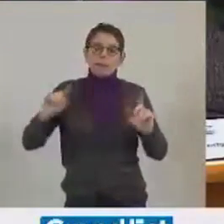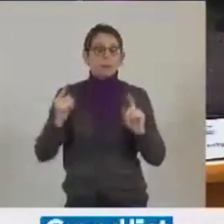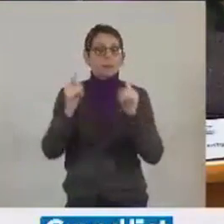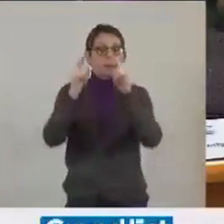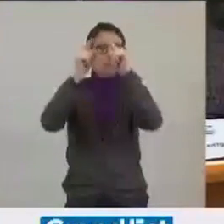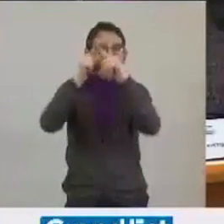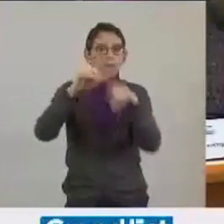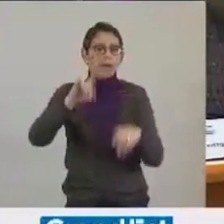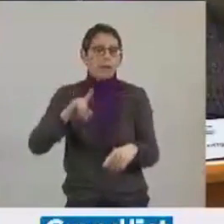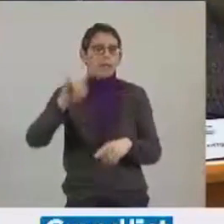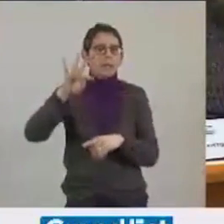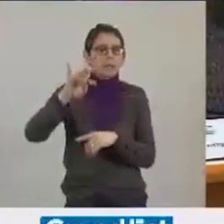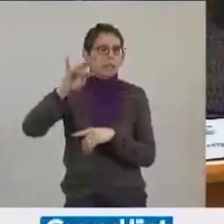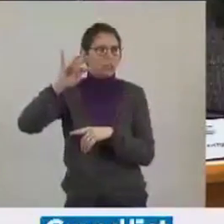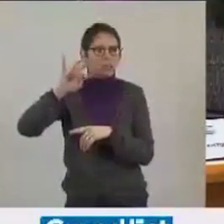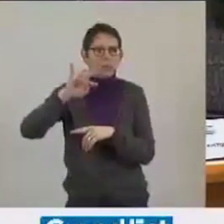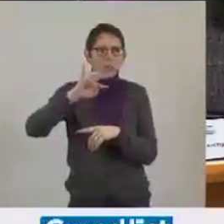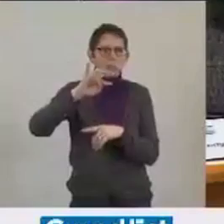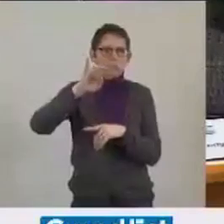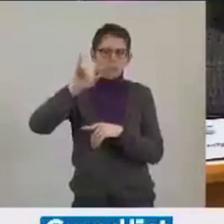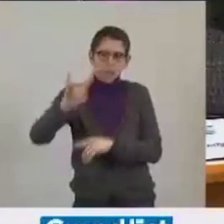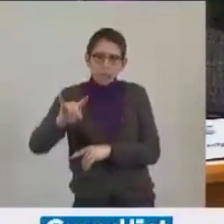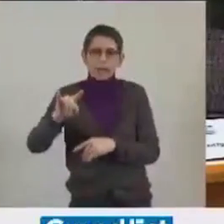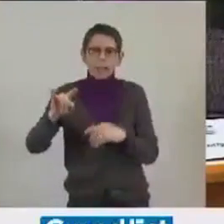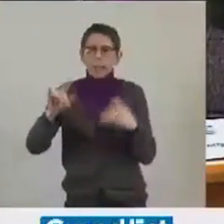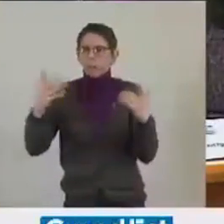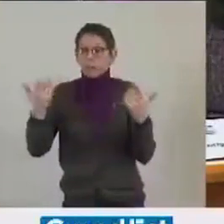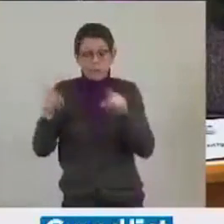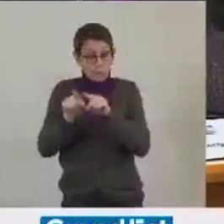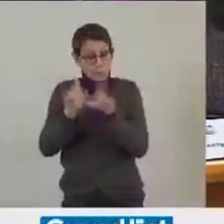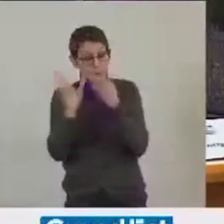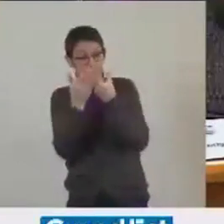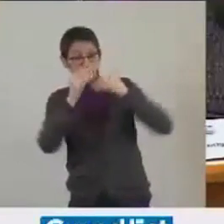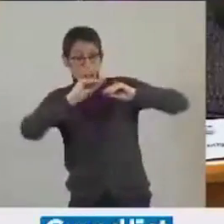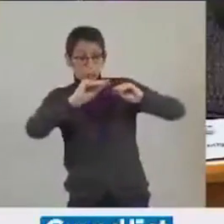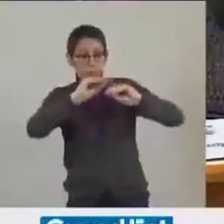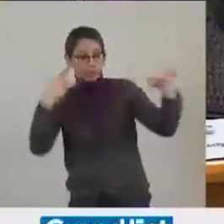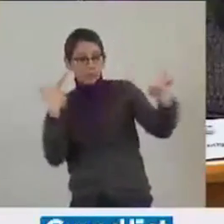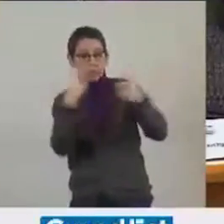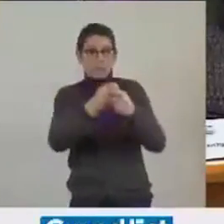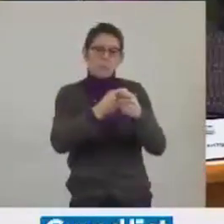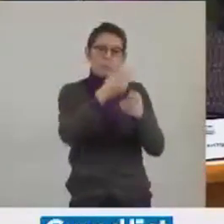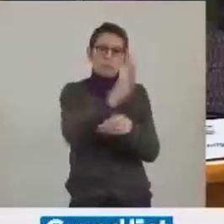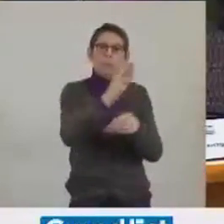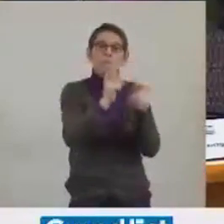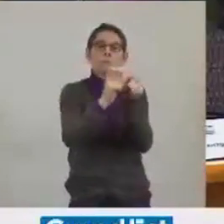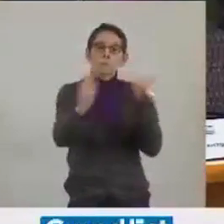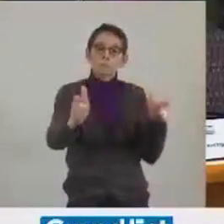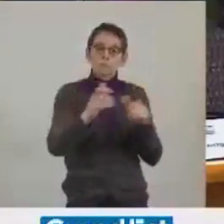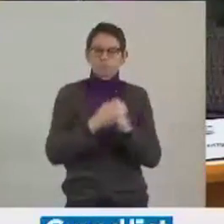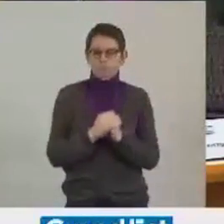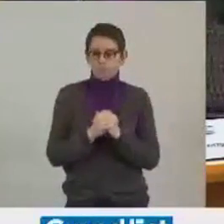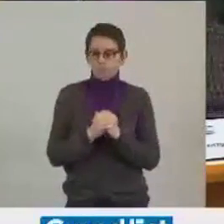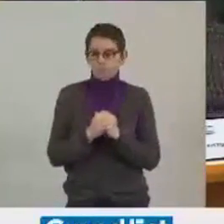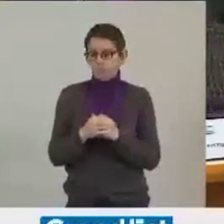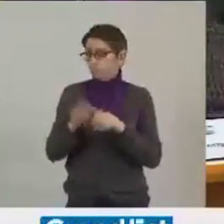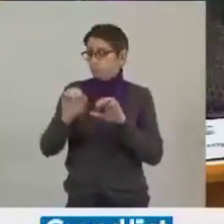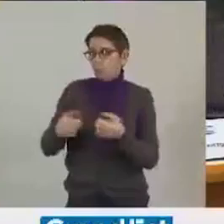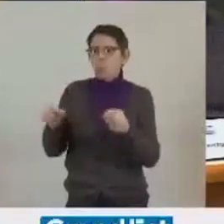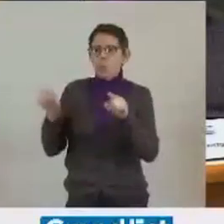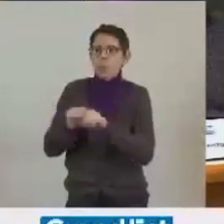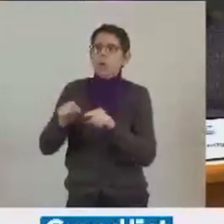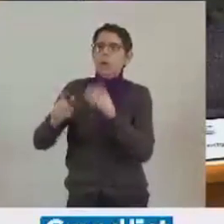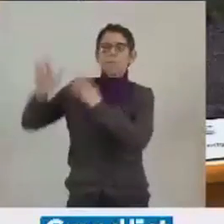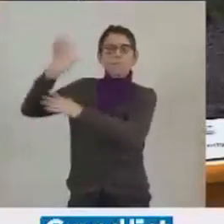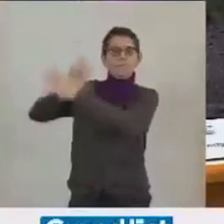formation qui s'adapte quasiment en temps réel aux besoins des entreprises. Nous pouvons rompre avec le passé et